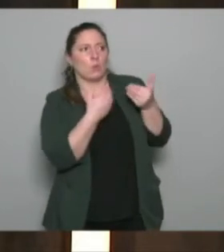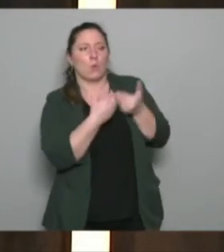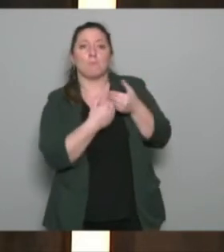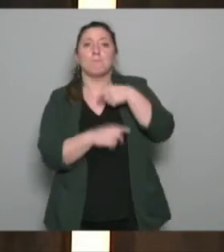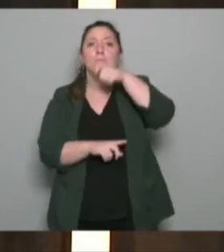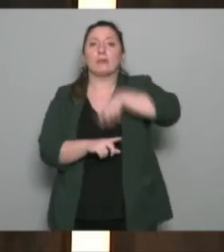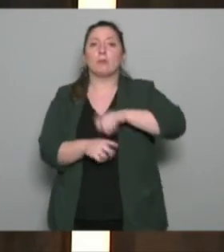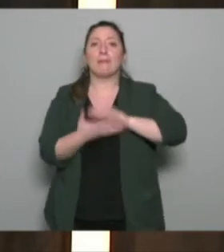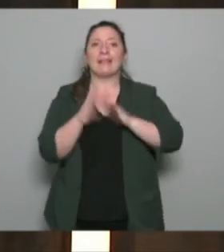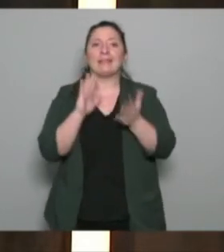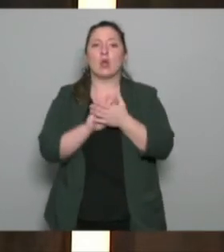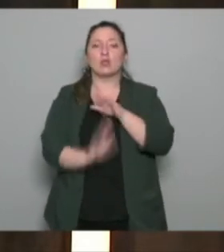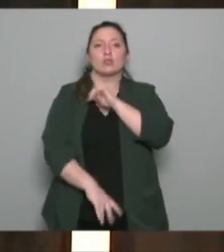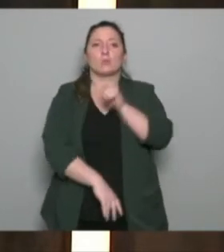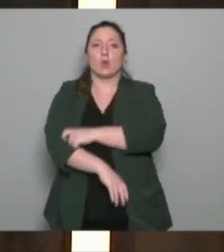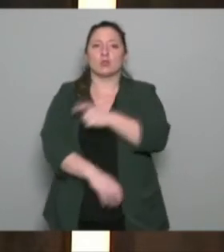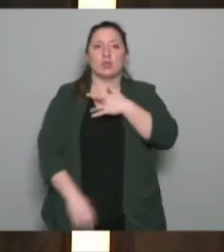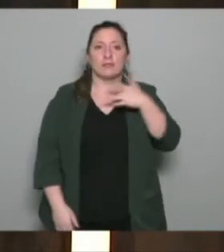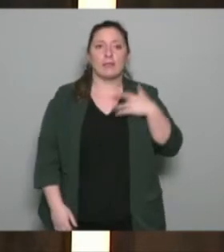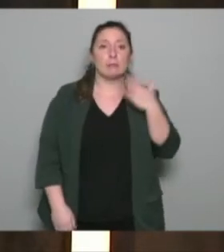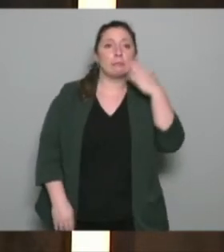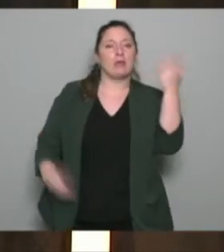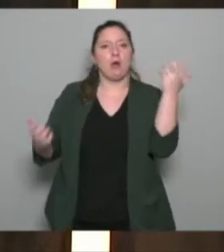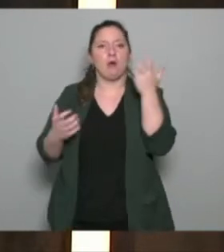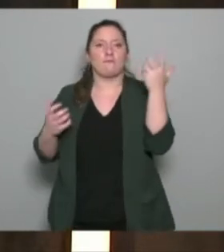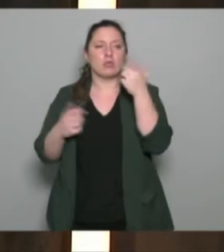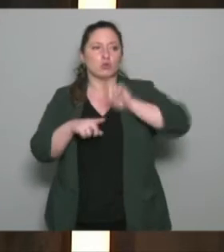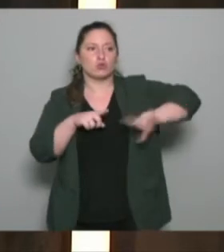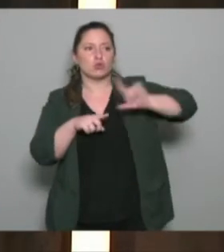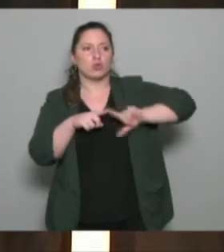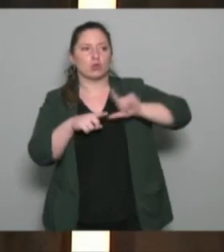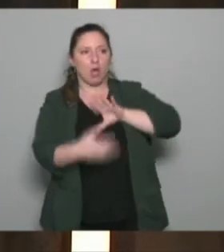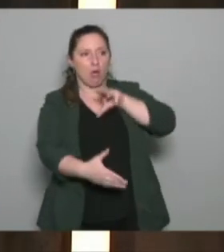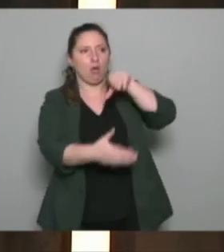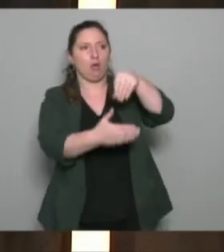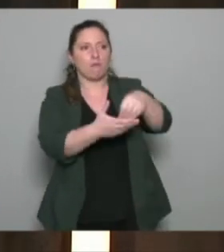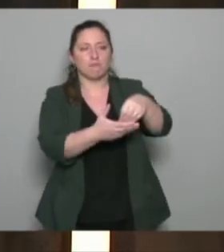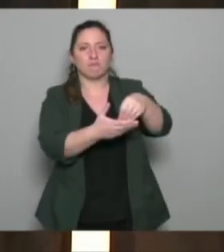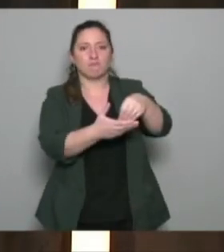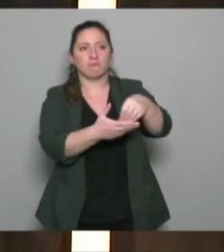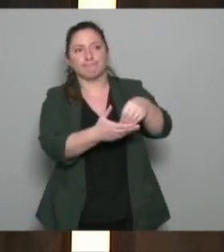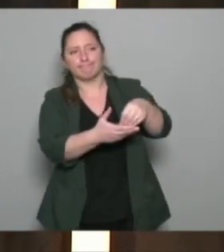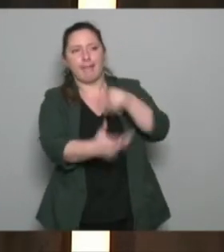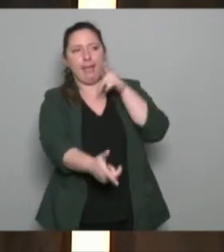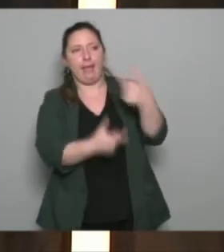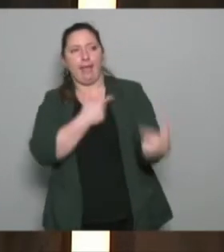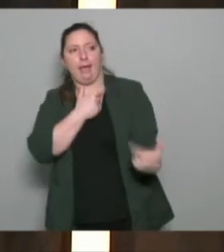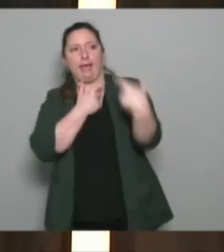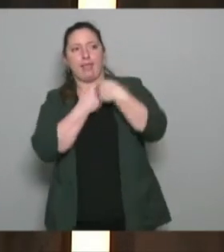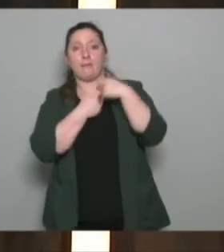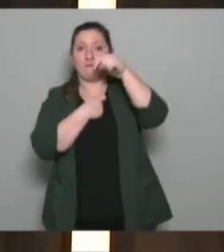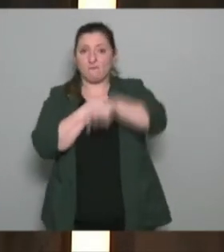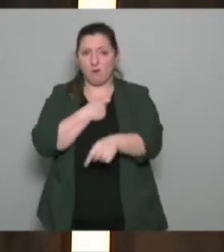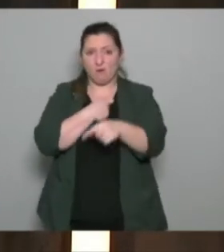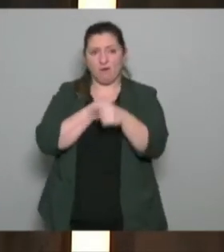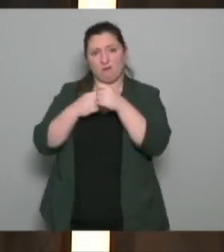santé recherche une activité qui s'adapte à ses attentes doit-il nécessairement s'orienter vers une association sportive affiliée à une